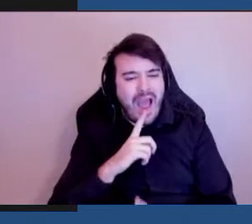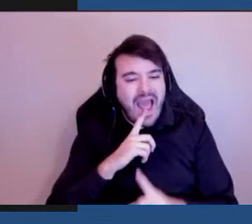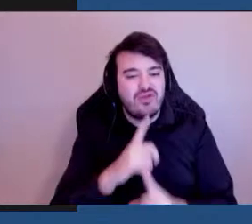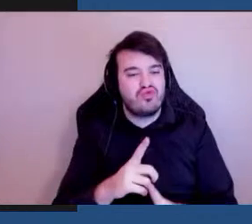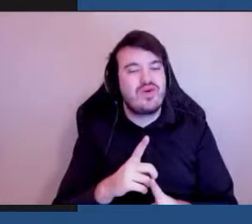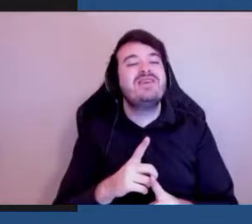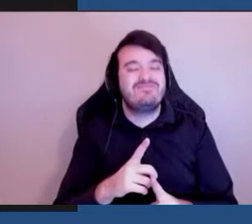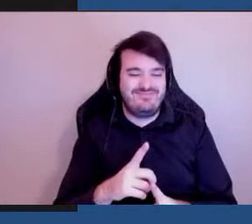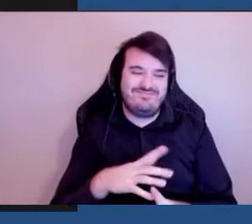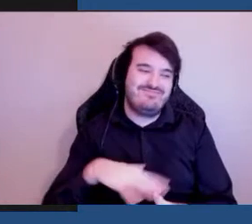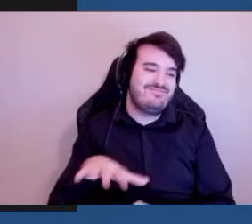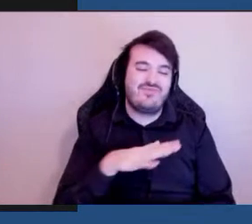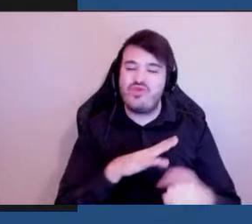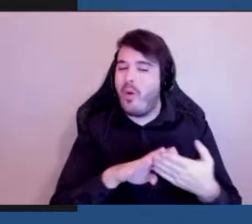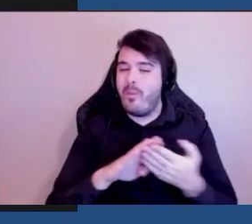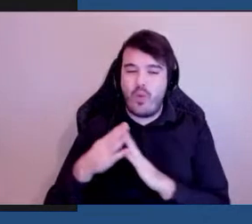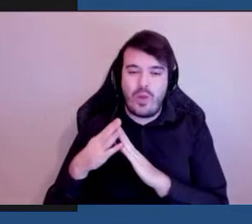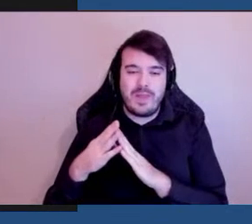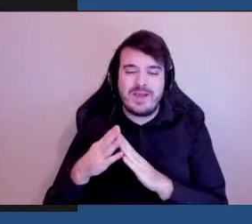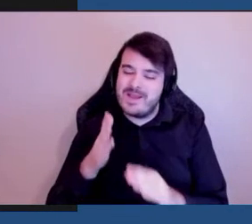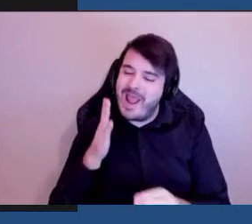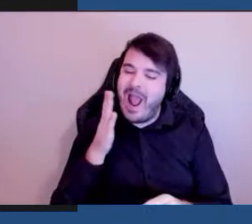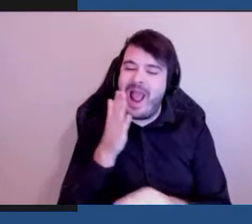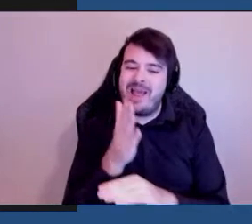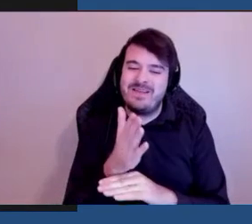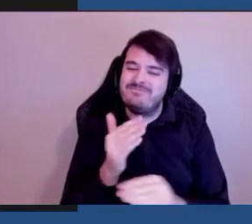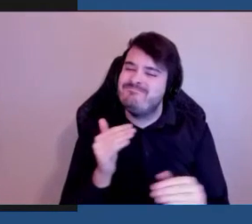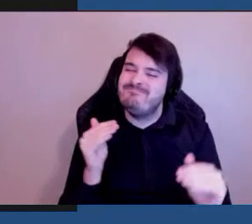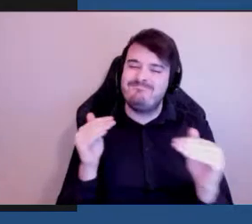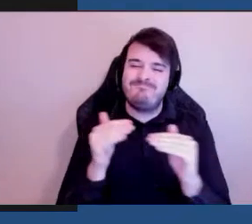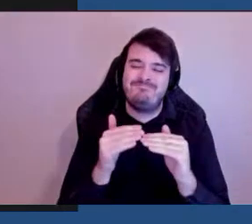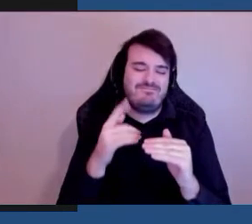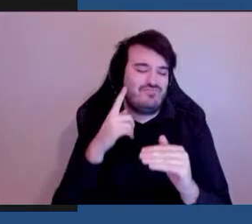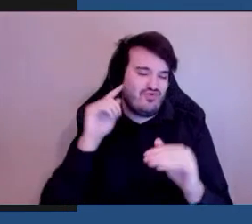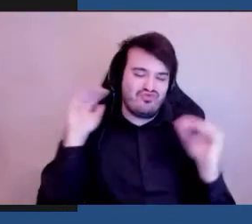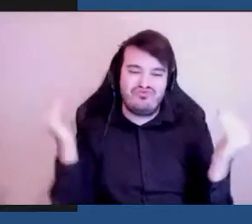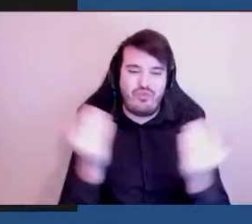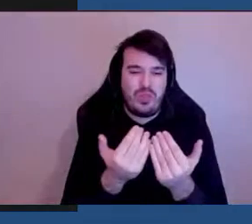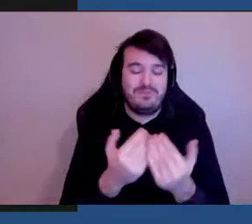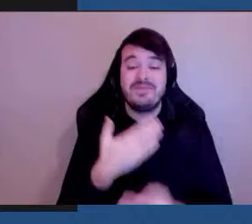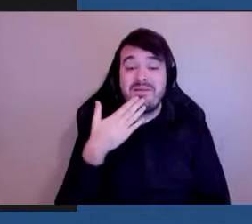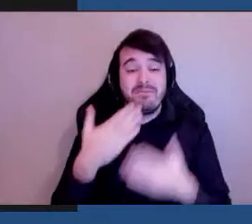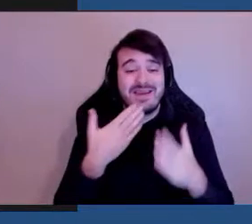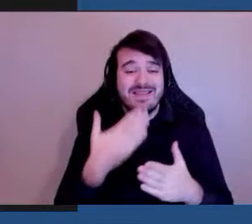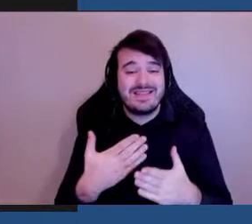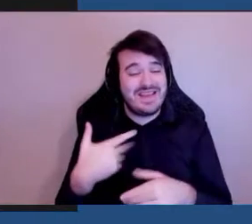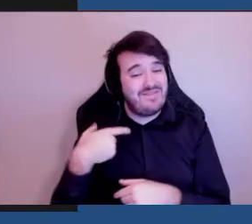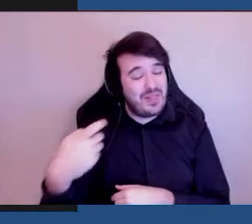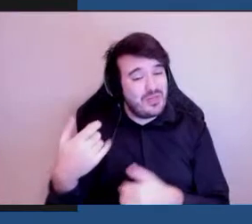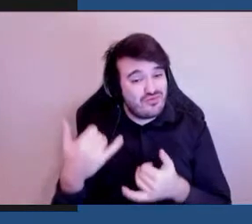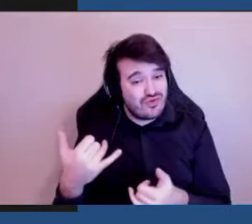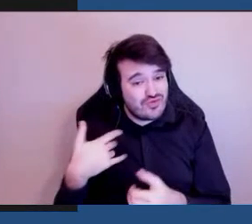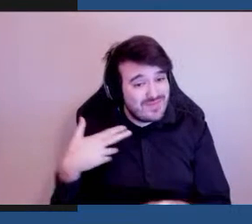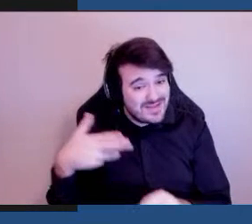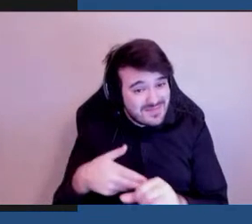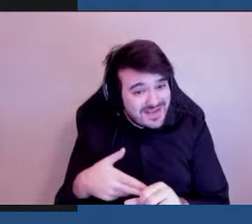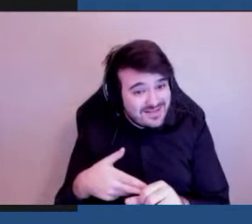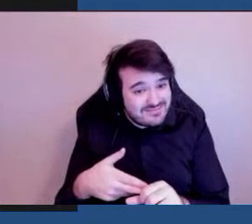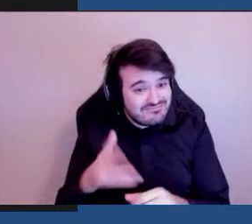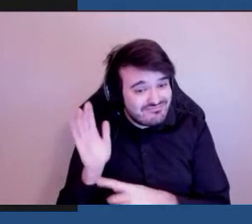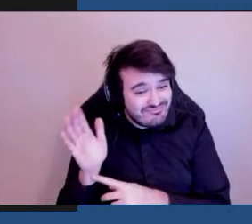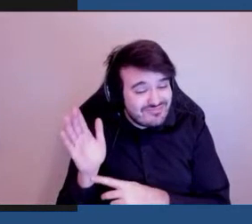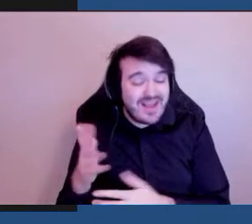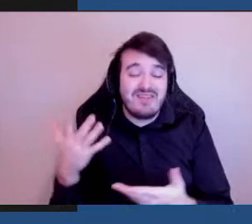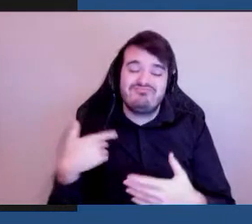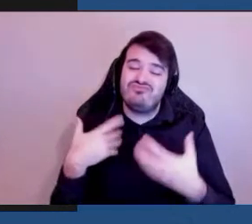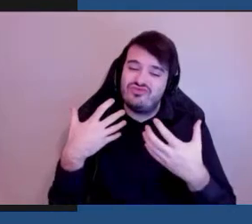que notre communauté soit aussi accessible que possible pour tout le monde. Merci de m'avoir invité aujourd'hui et je